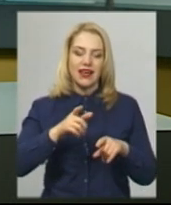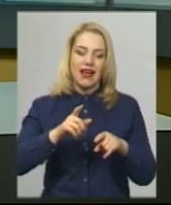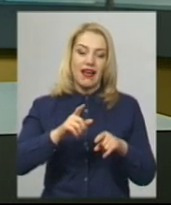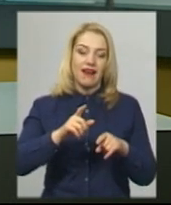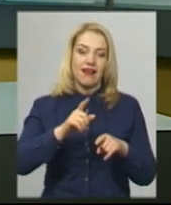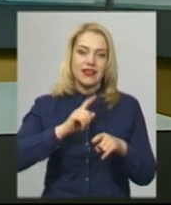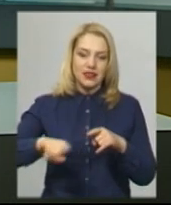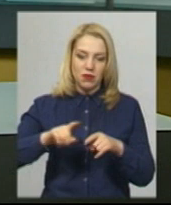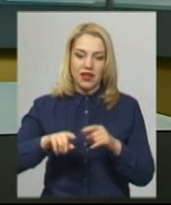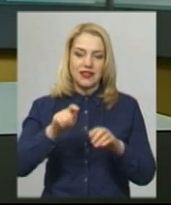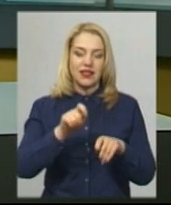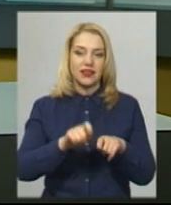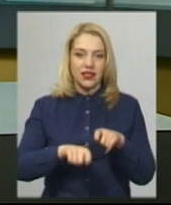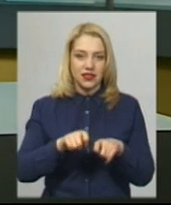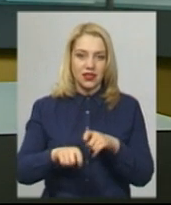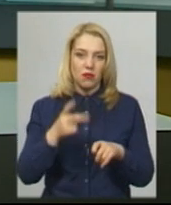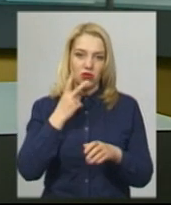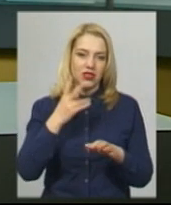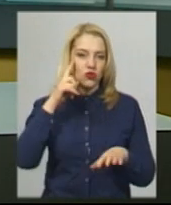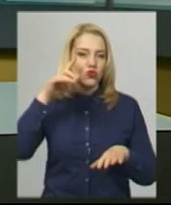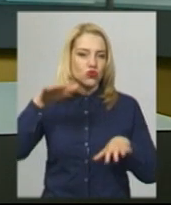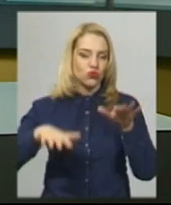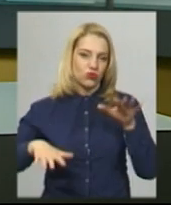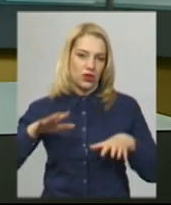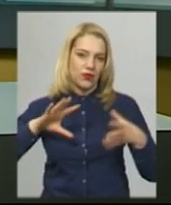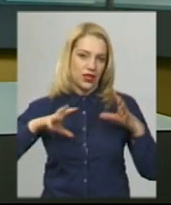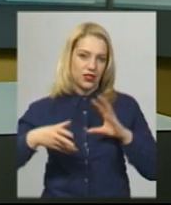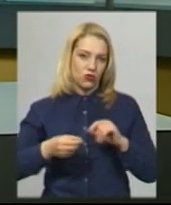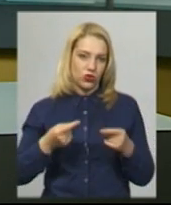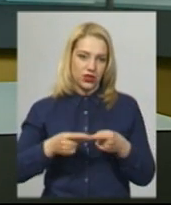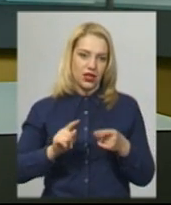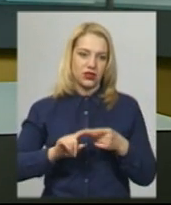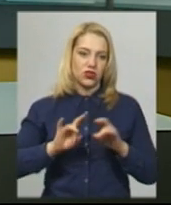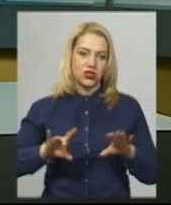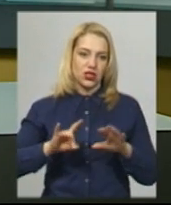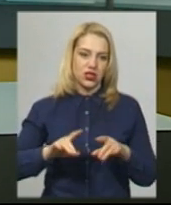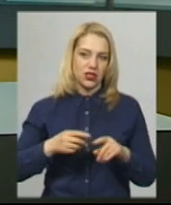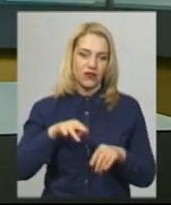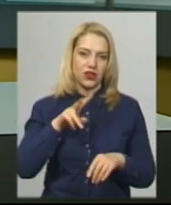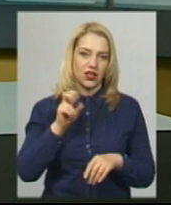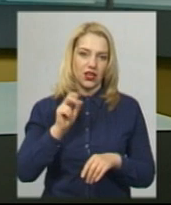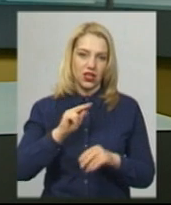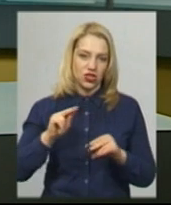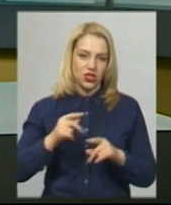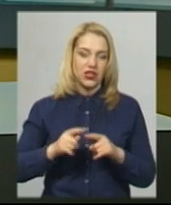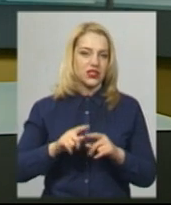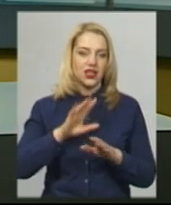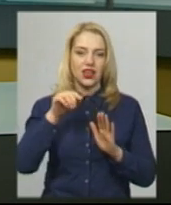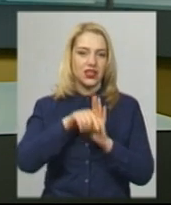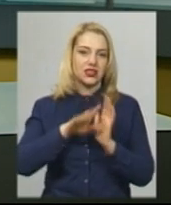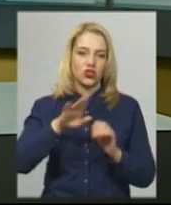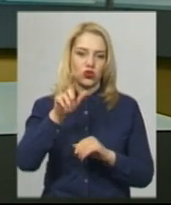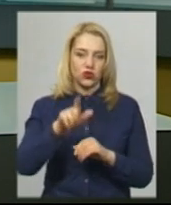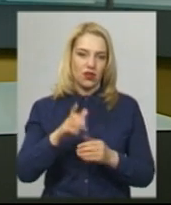позитивний результат. Про це розповів начальник управління охорони здоров'я Хмельницької міської ради Борис Ткач. Каже, це не означає, що